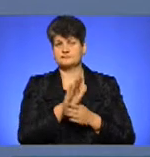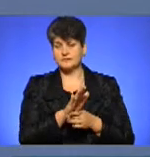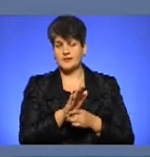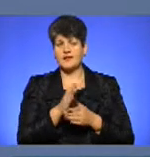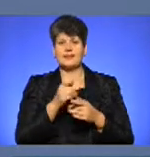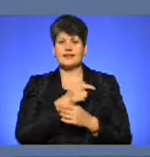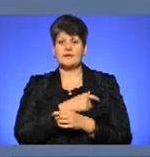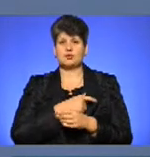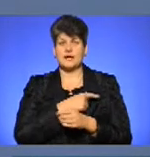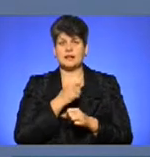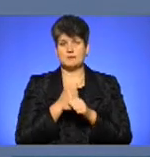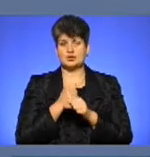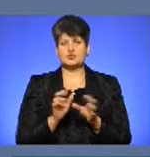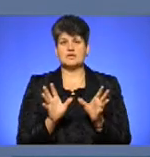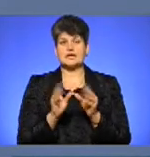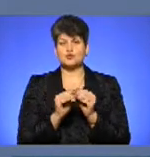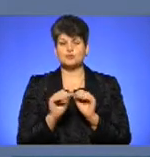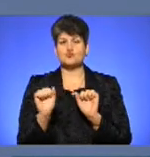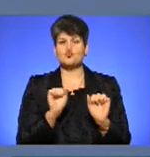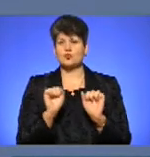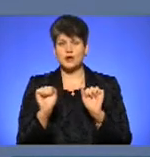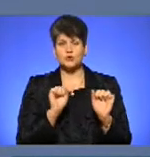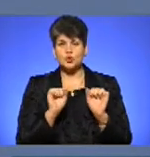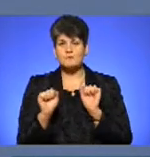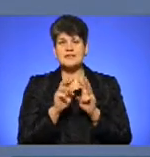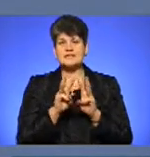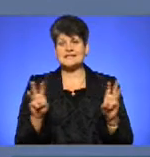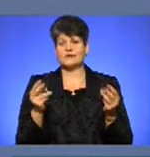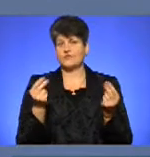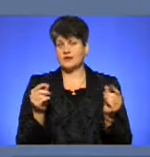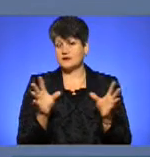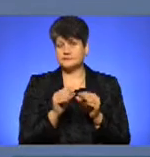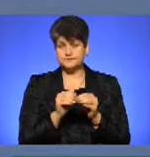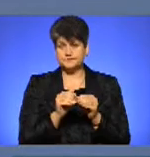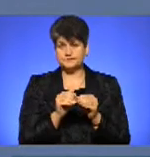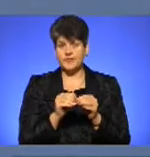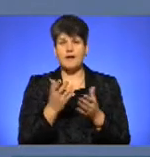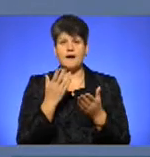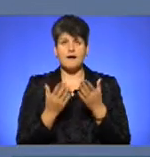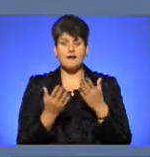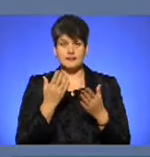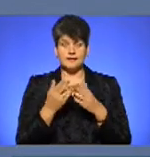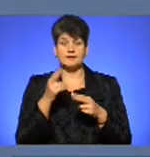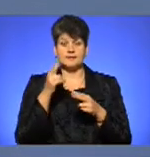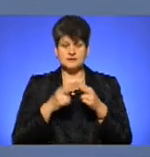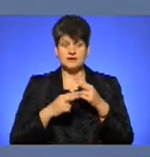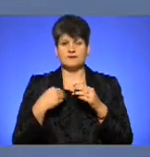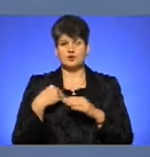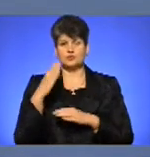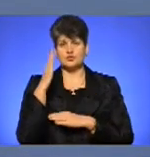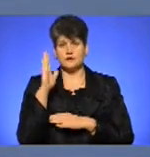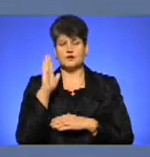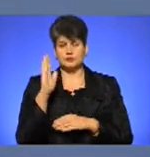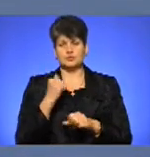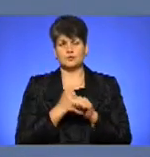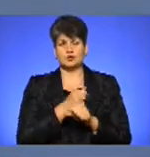Депутати працюють разом із урядом і особливо з Міністерством фінансів, але, безумовно, фінальне голосування буде здійснюватись з